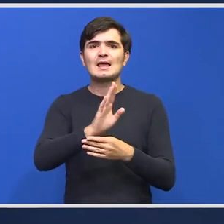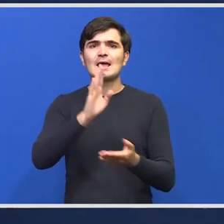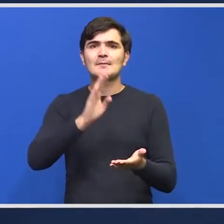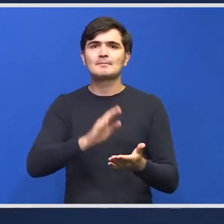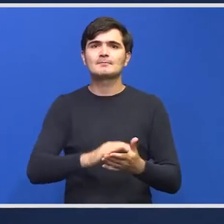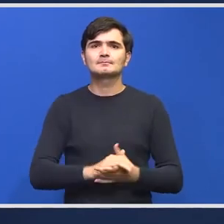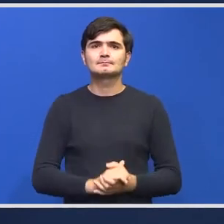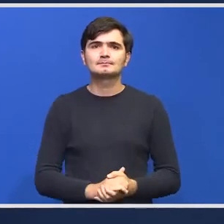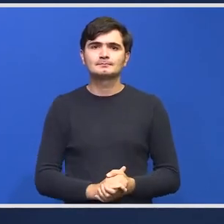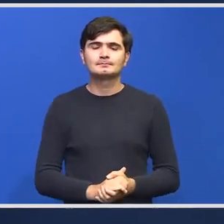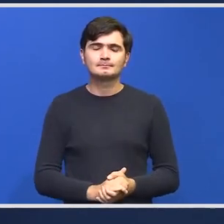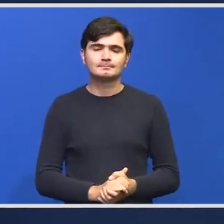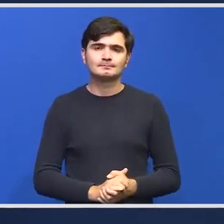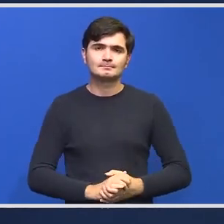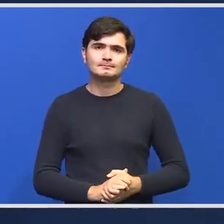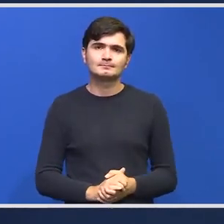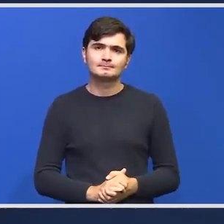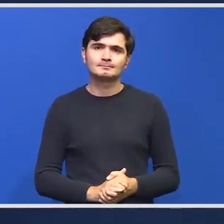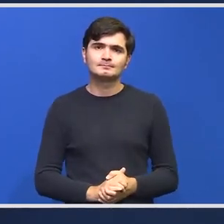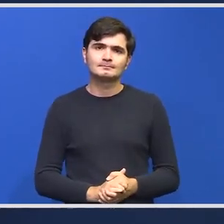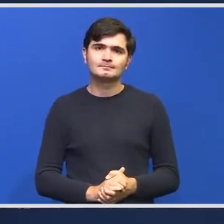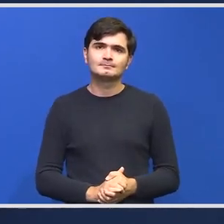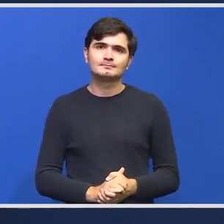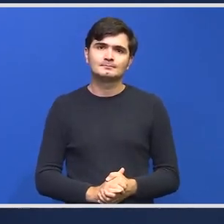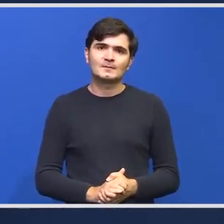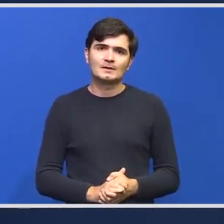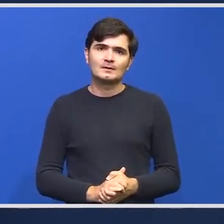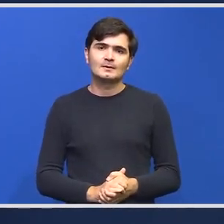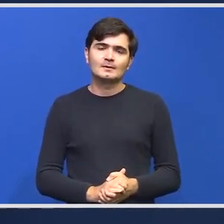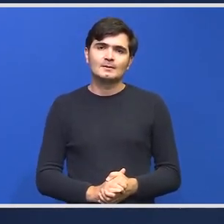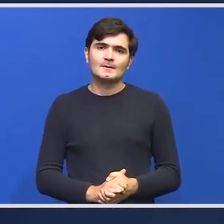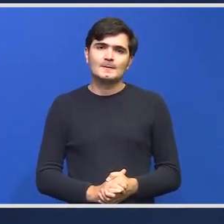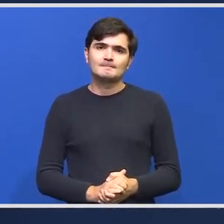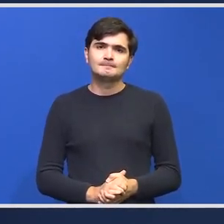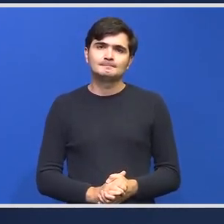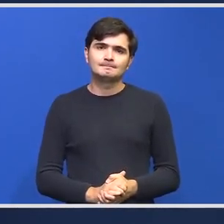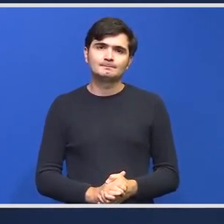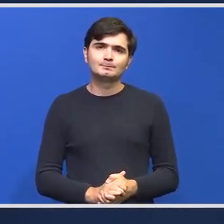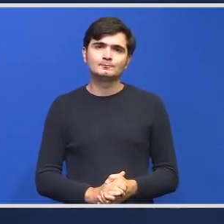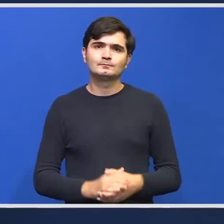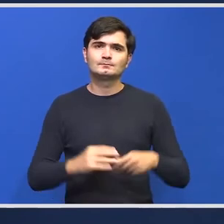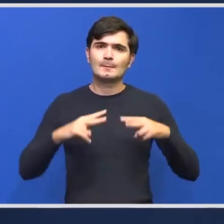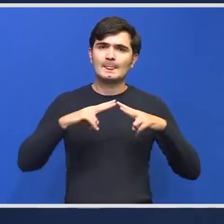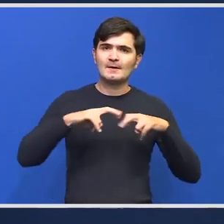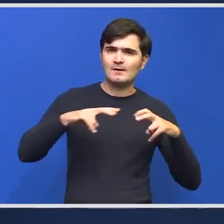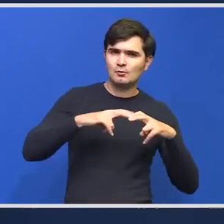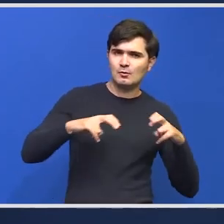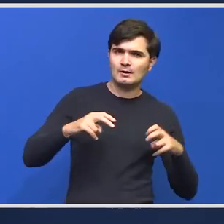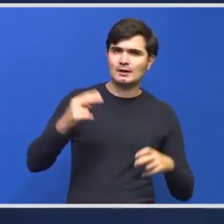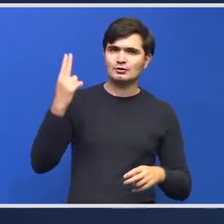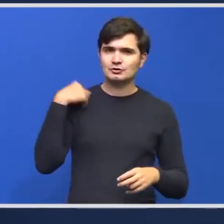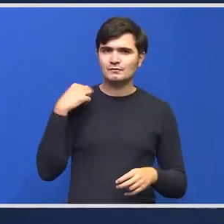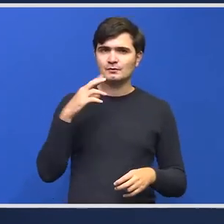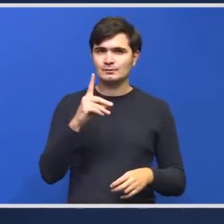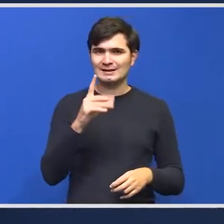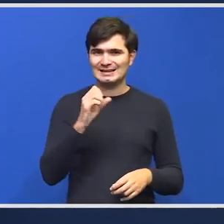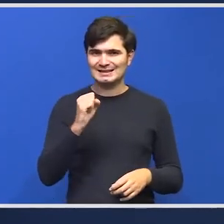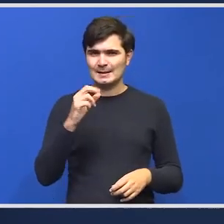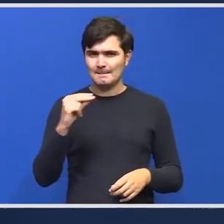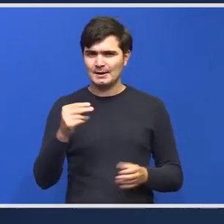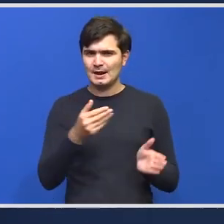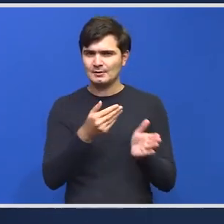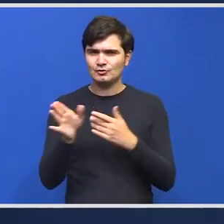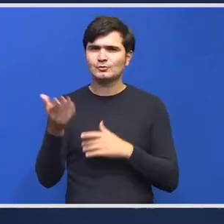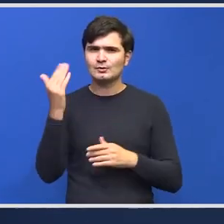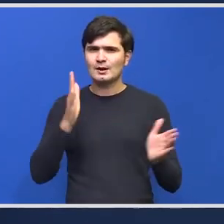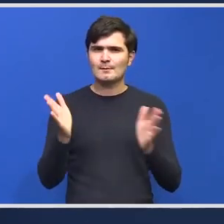normală mă chemă o întrebare nu știu în ce măsură ține de noastră dar poate aveți informația evaluarea șefilor de DSP-uri a început din perioada